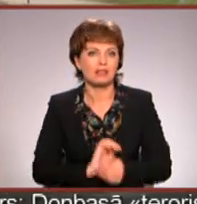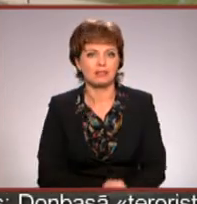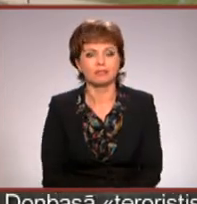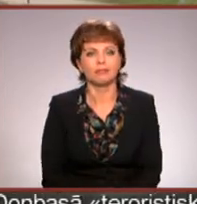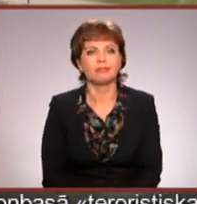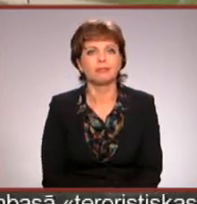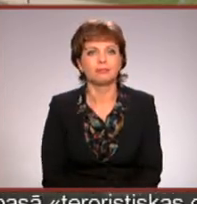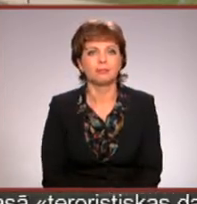Grūmiņš, Vidzemes televīzija.